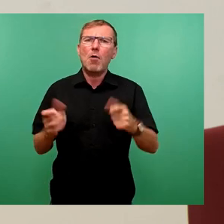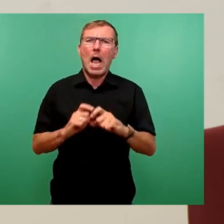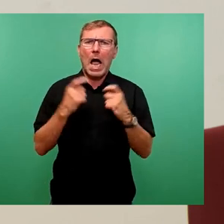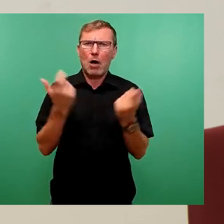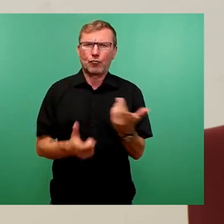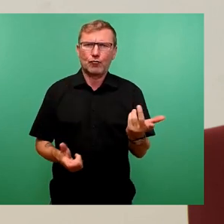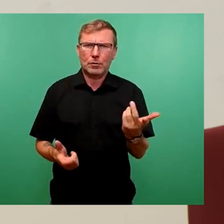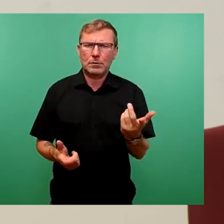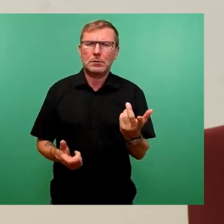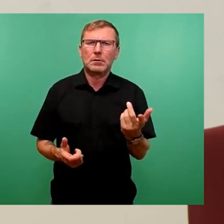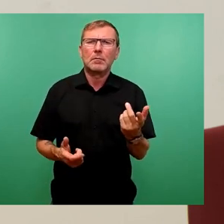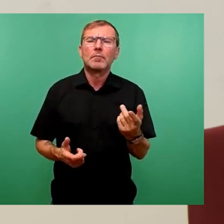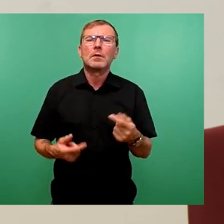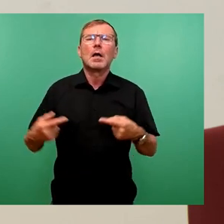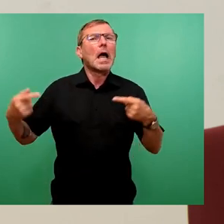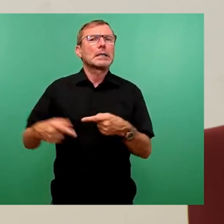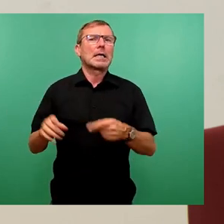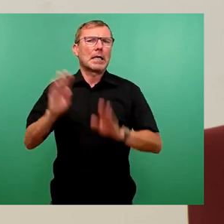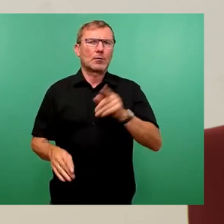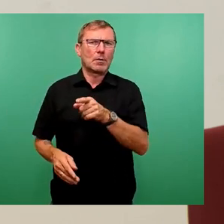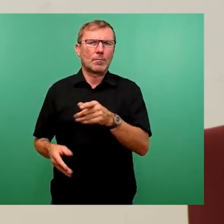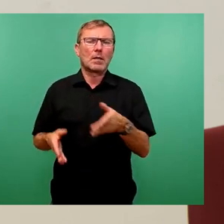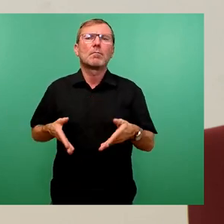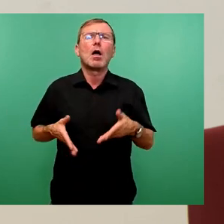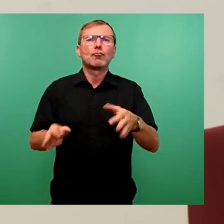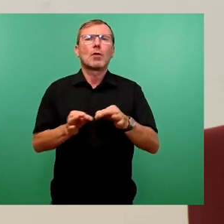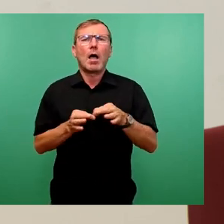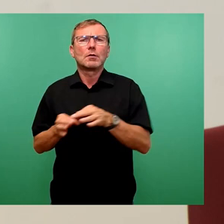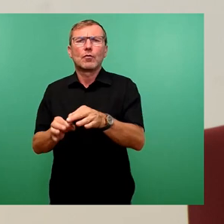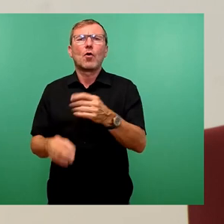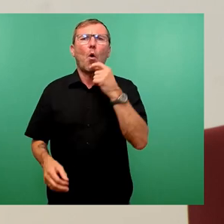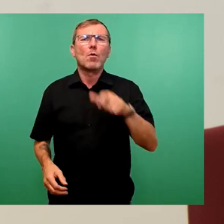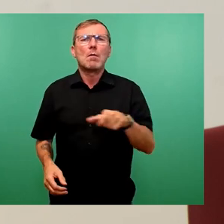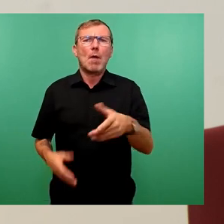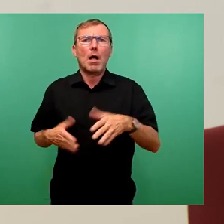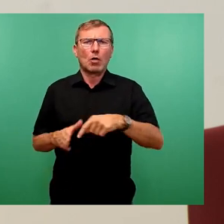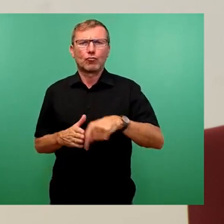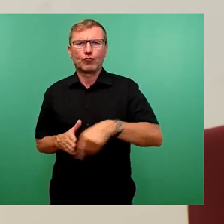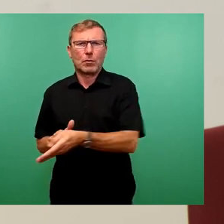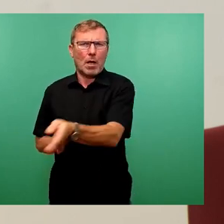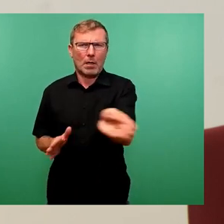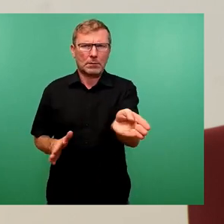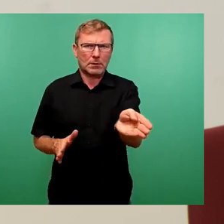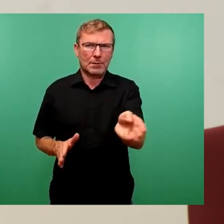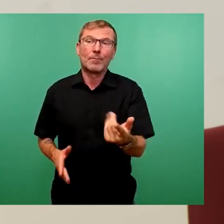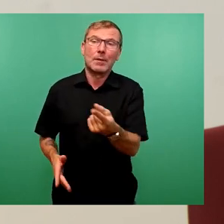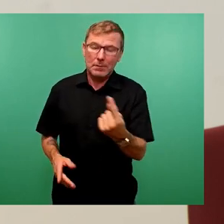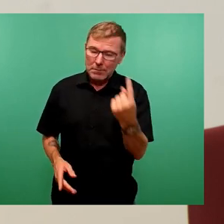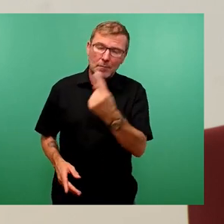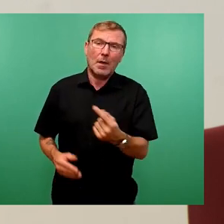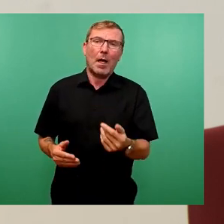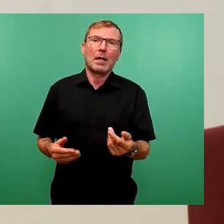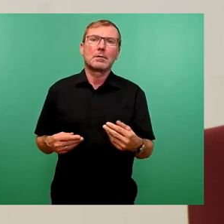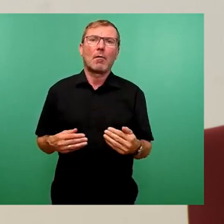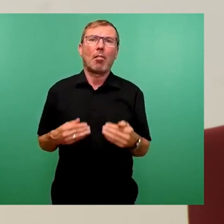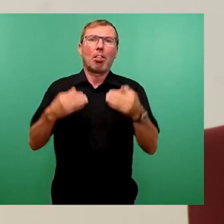dagegen ausgesprochen hat, was die Straßenführung Bodenbacher Straße angeht, was uns noch mal um ein Jahr jetzt zurückwirft. Und wo